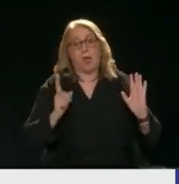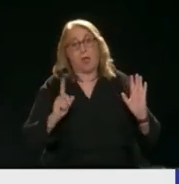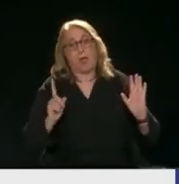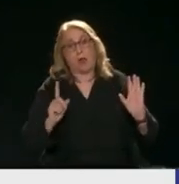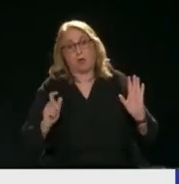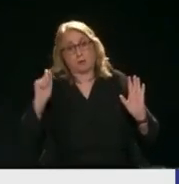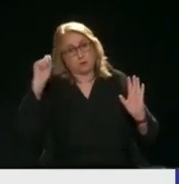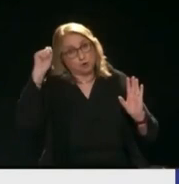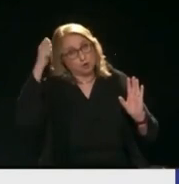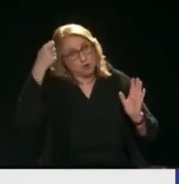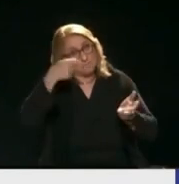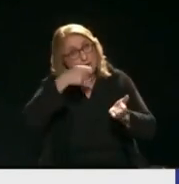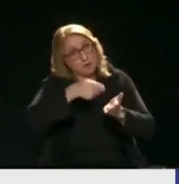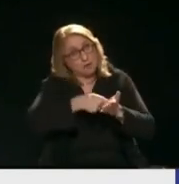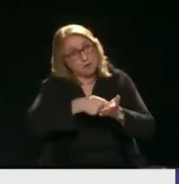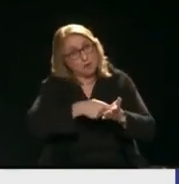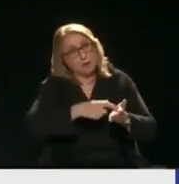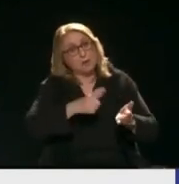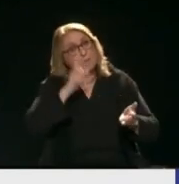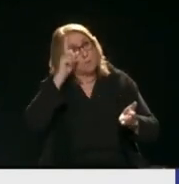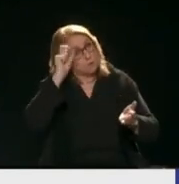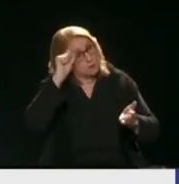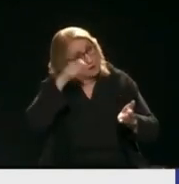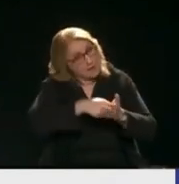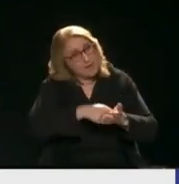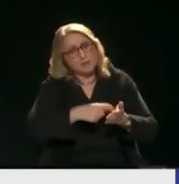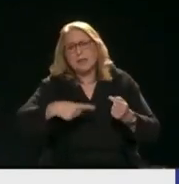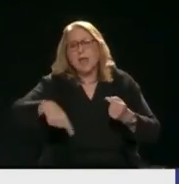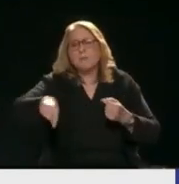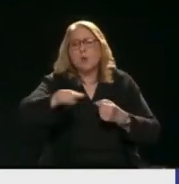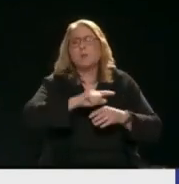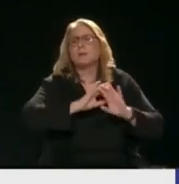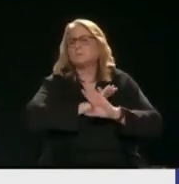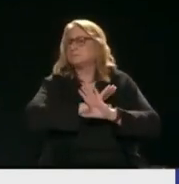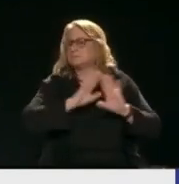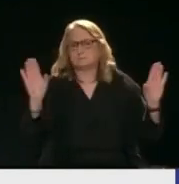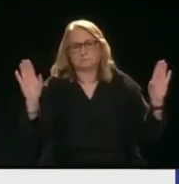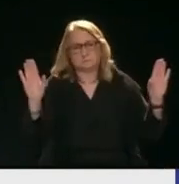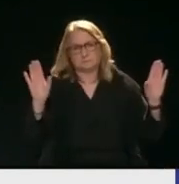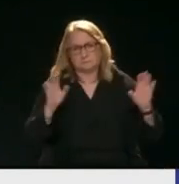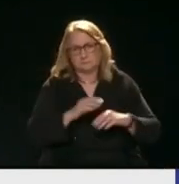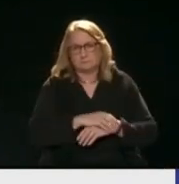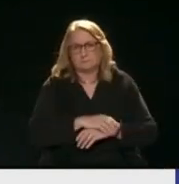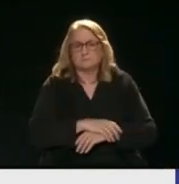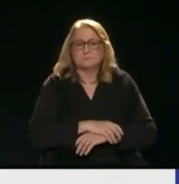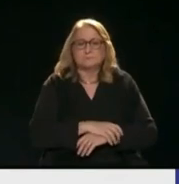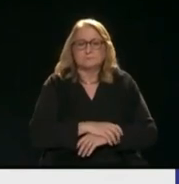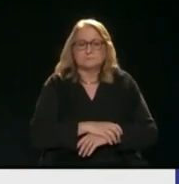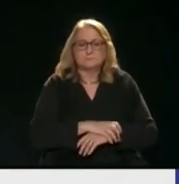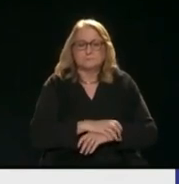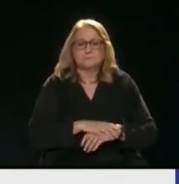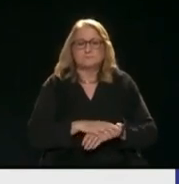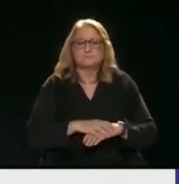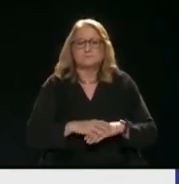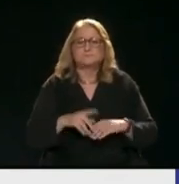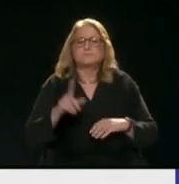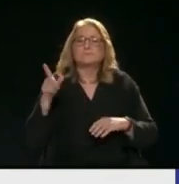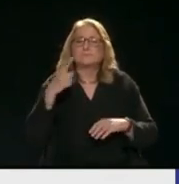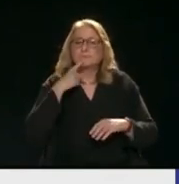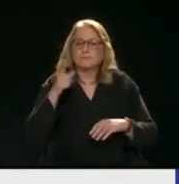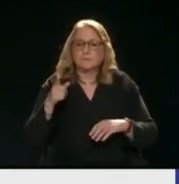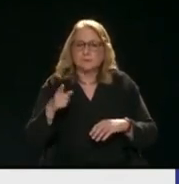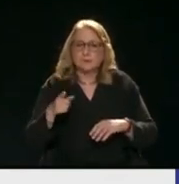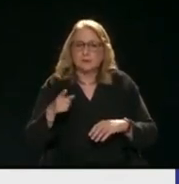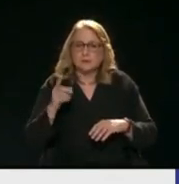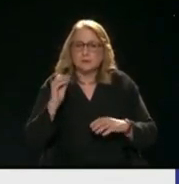πληρώσουμε το ρεύμα Όλες τις άλλες τις γελιότητες Δεν πρέπει να τις πληρώνουμε Να διευθετήσουμε λίγο το χώρο